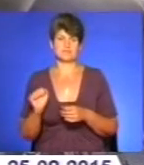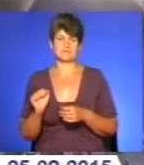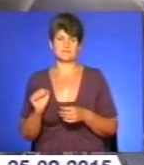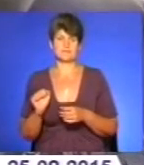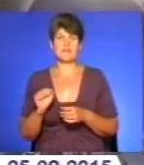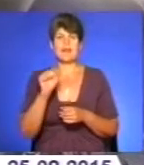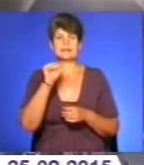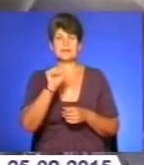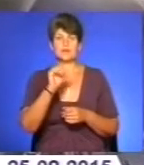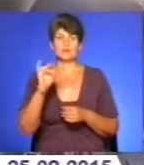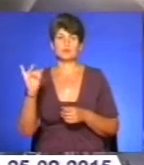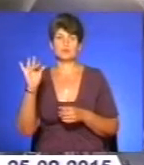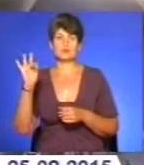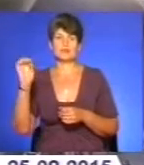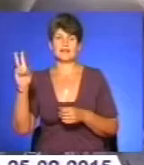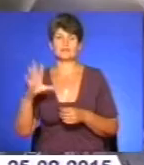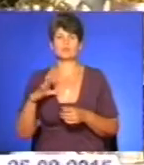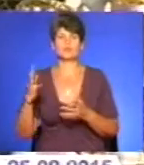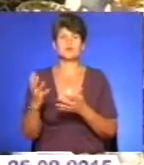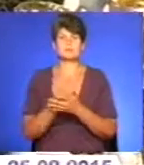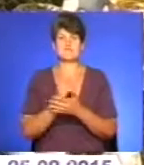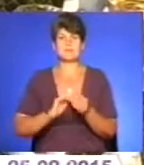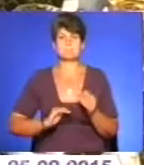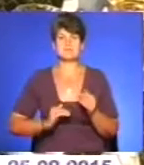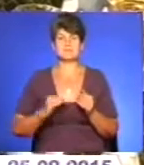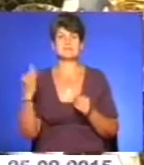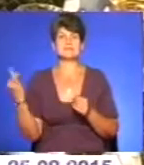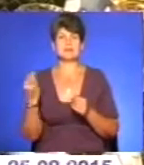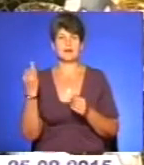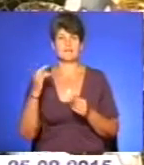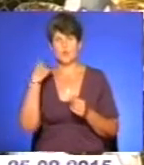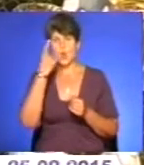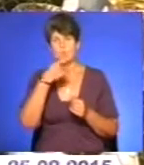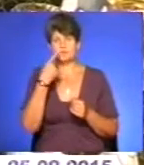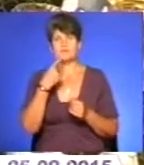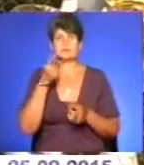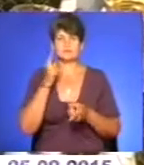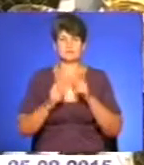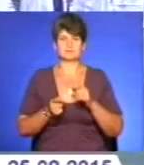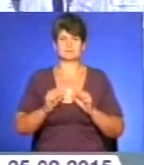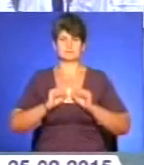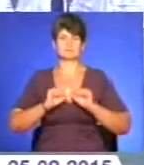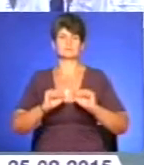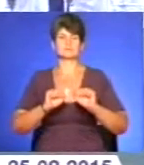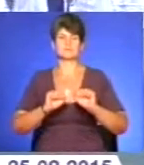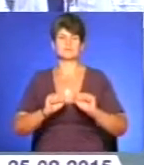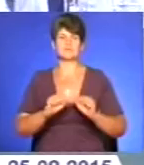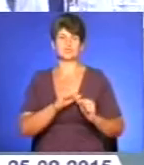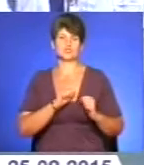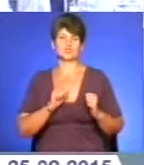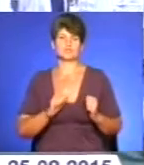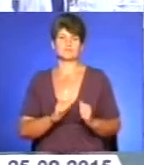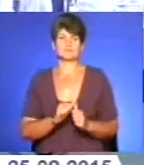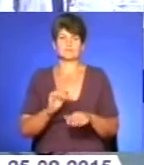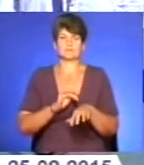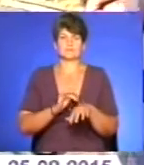Андрій Юркевич був успішним підприємцем, цікавою особистістю, справжнім патріотом. Він щиро вболівав